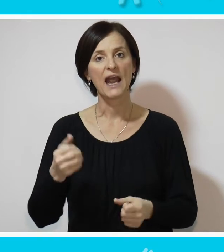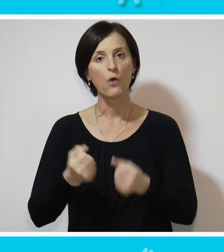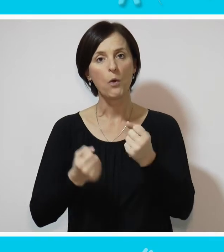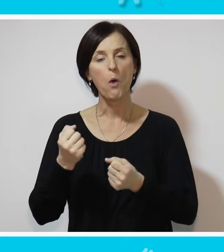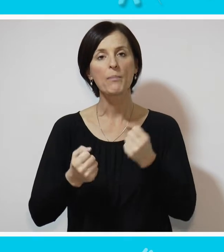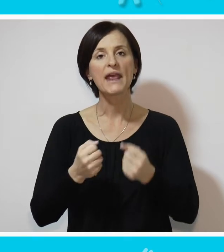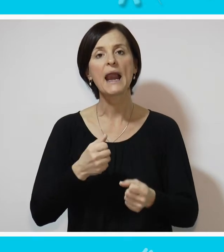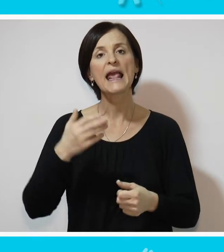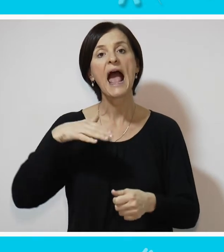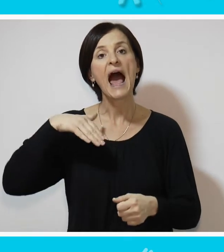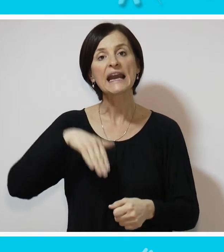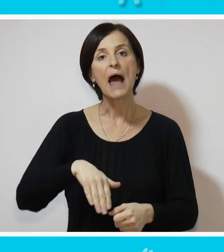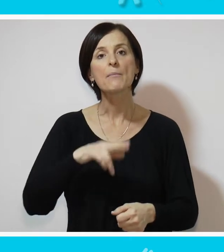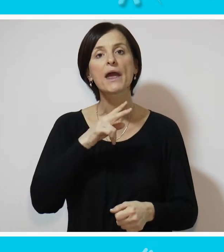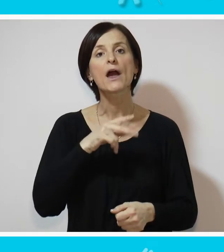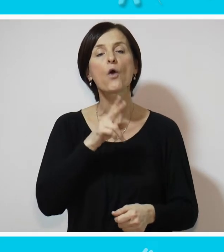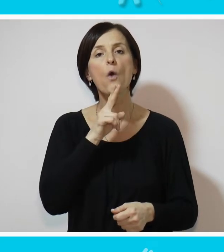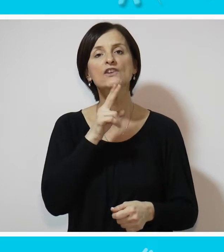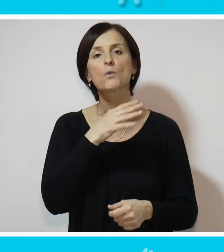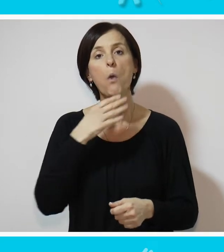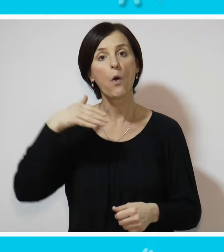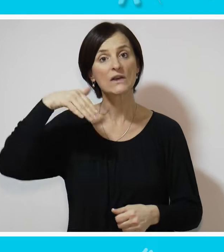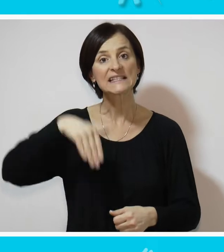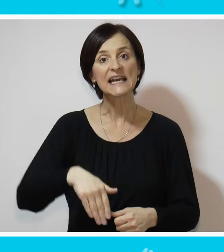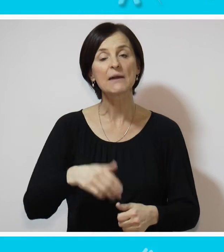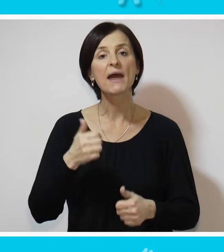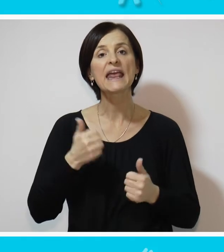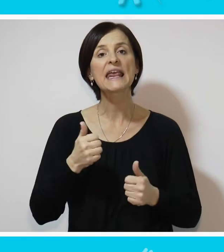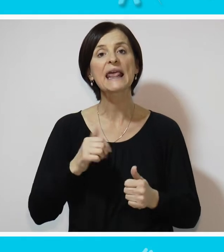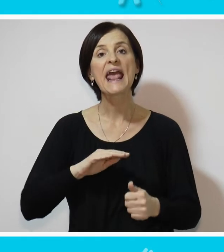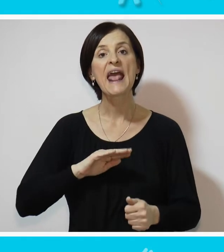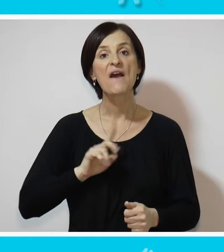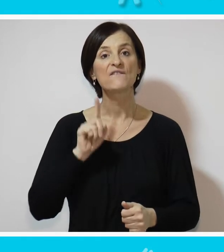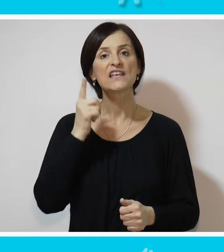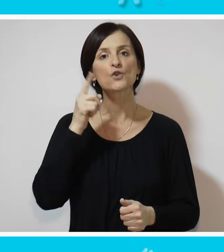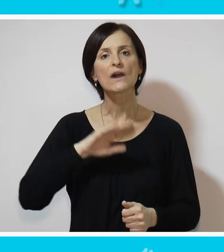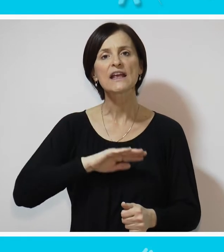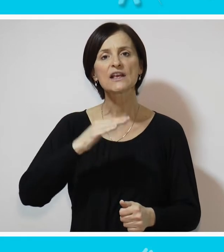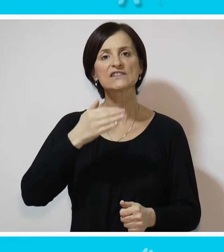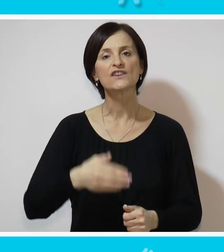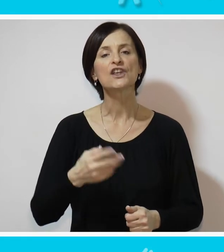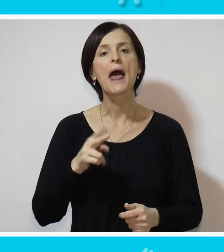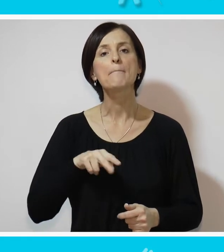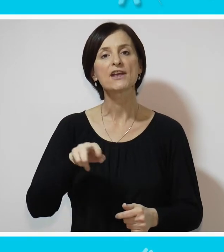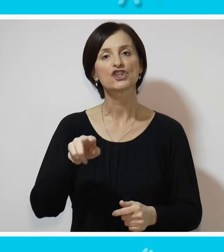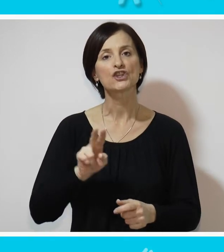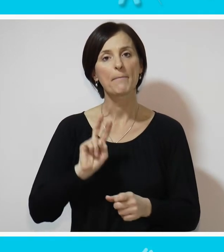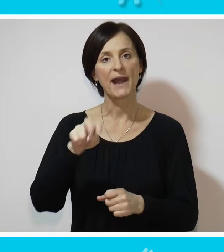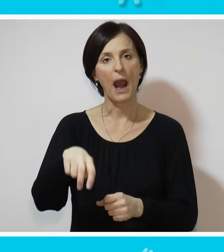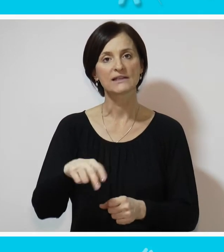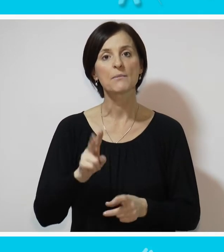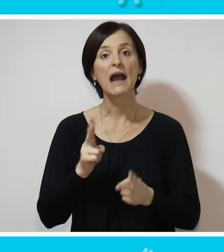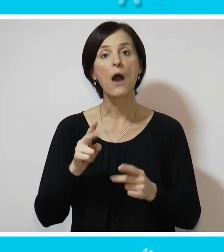automobili, rampe koje su i suviše strme i visoki ivičnjaci na pešačkim prelazima.